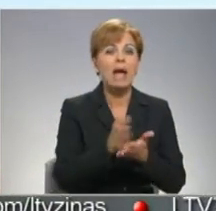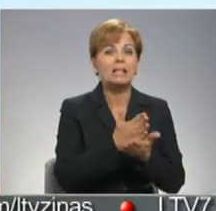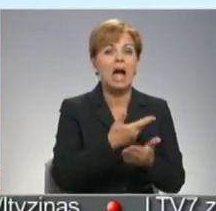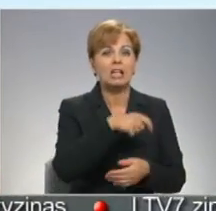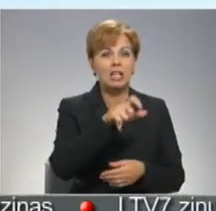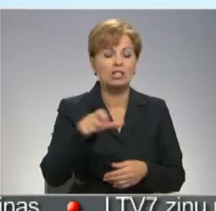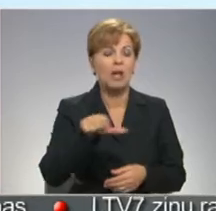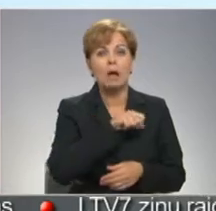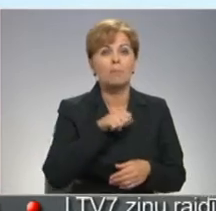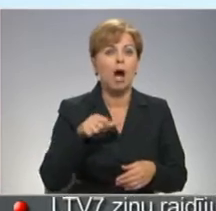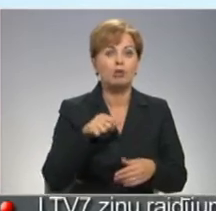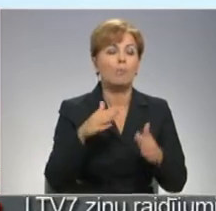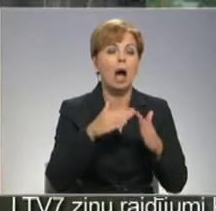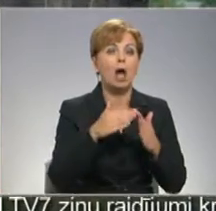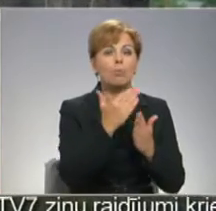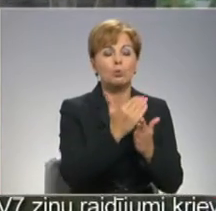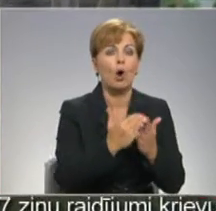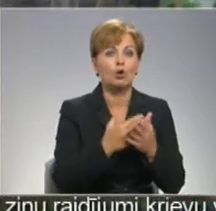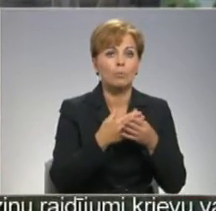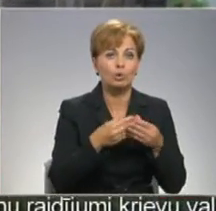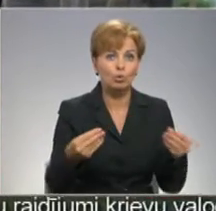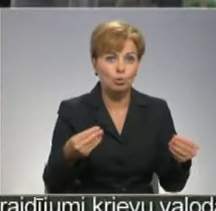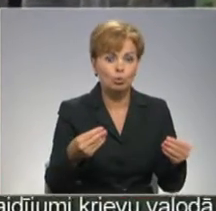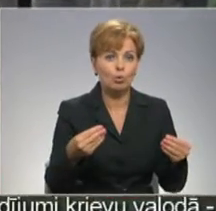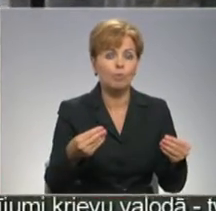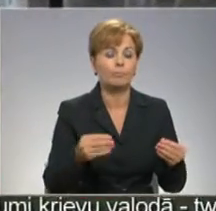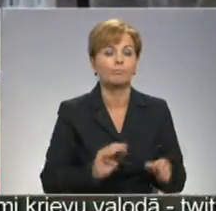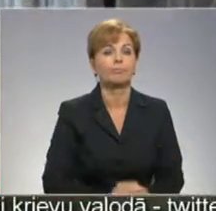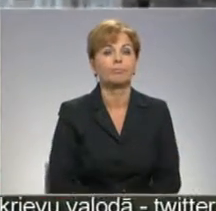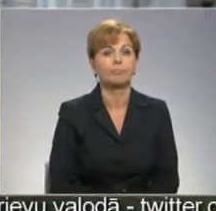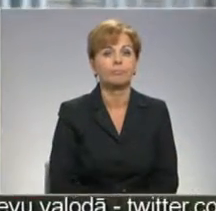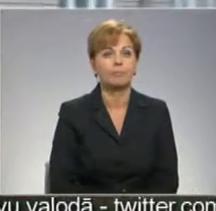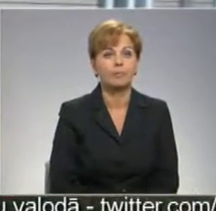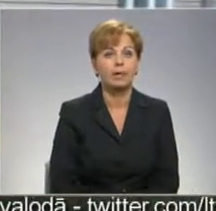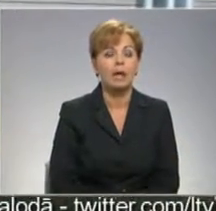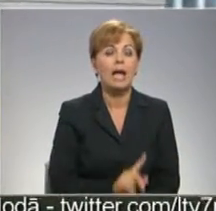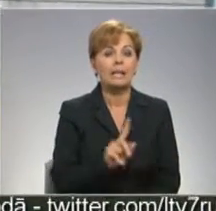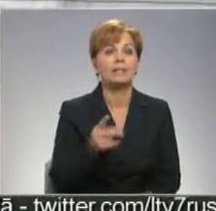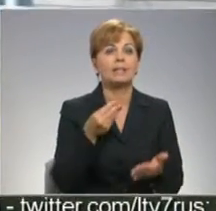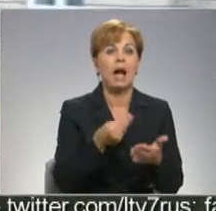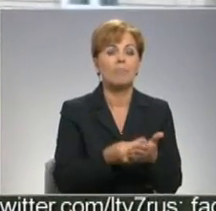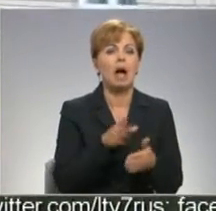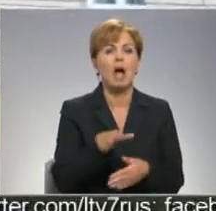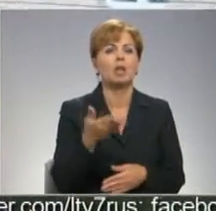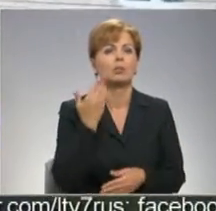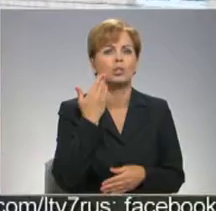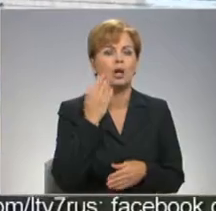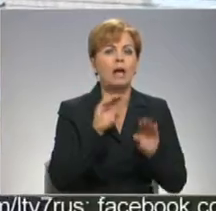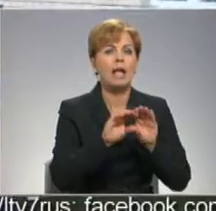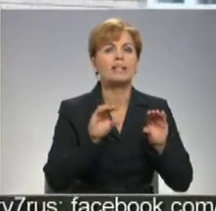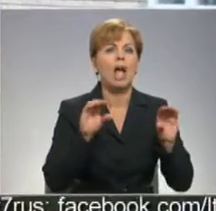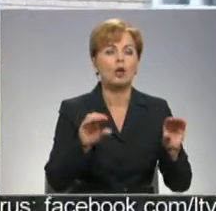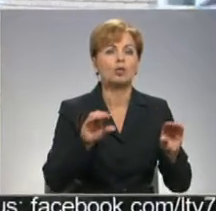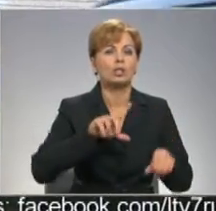pašmāju programmu klāsts ir zudis. Neda, kāpēcīt samai, kā nezvajās. Jāpērk, kā tas saucas, dekoderus